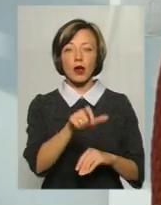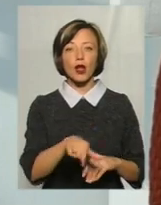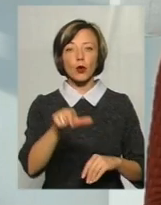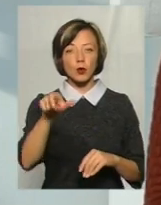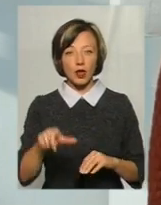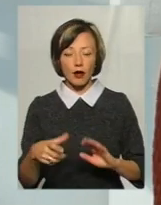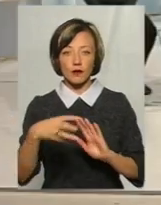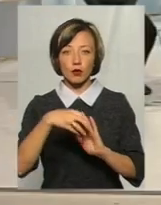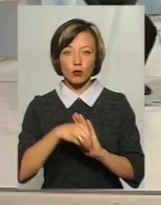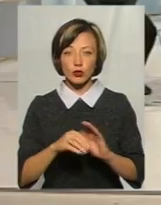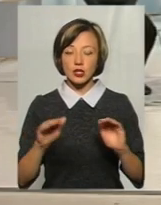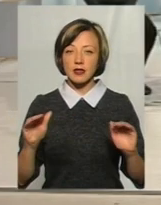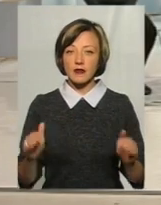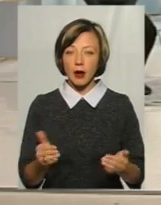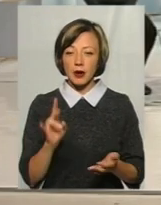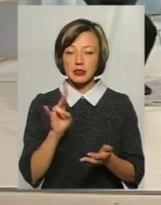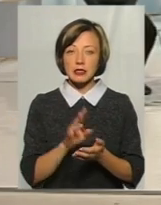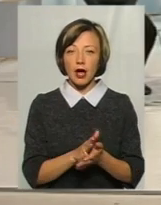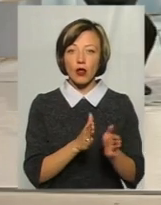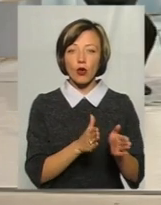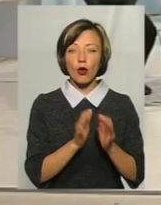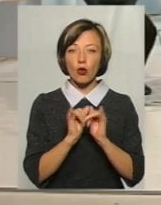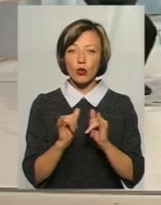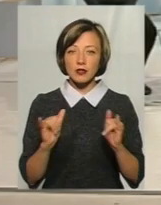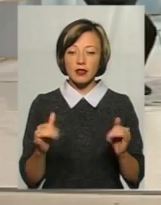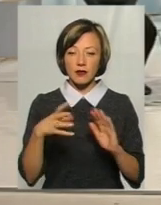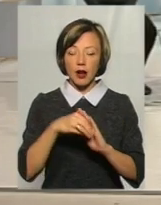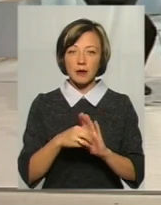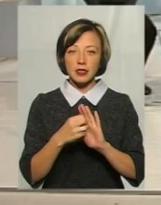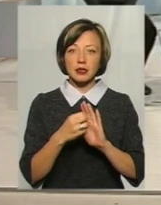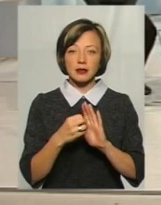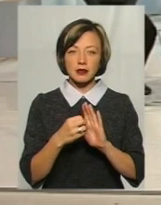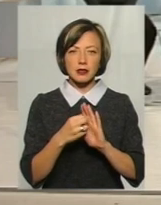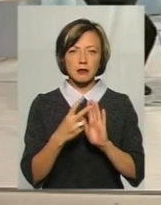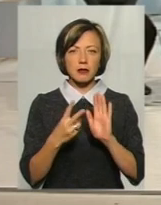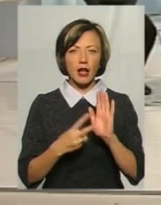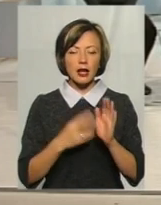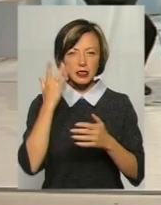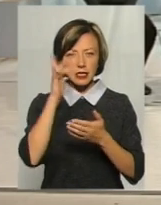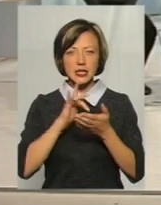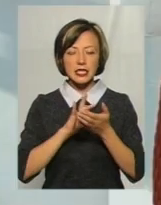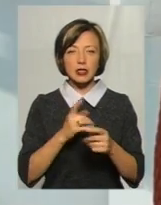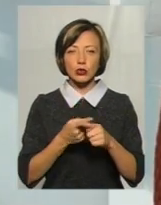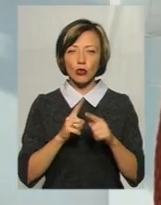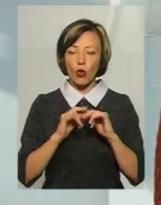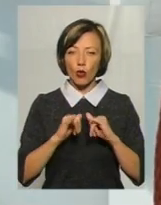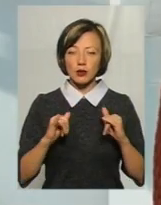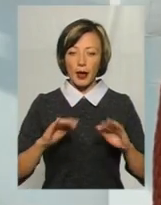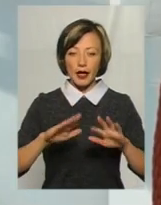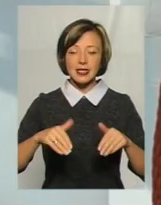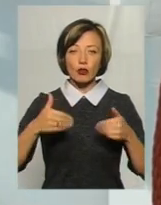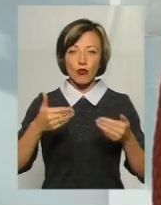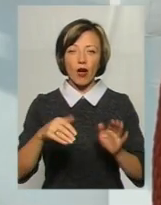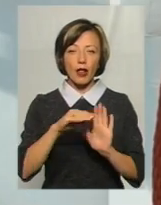числі в рамках сталого розвитку і в рамках 17 цілей сталого розвитку. Ось, ми ініціювали програму,